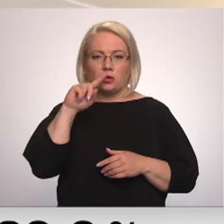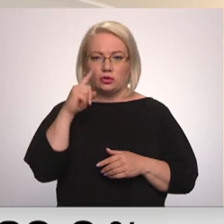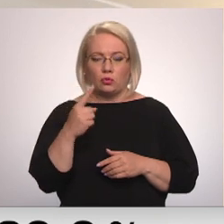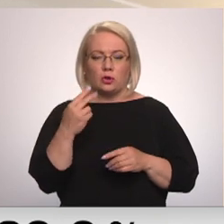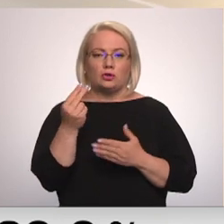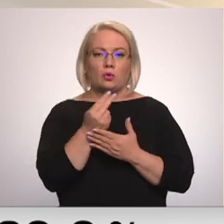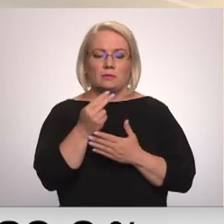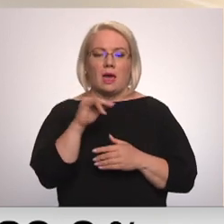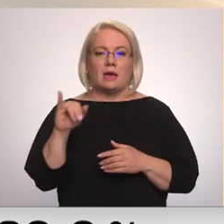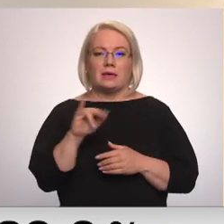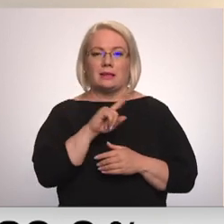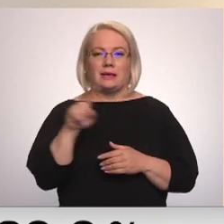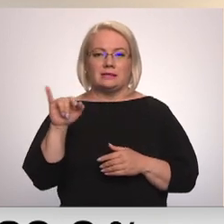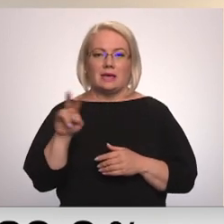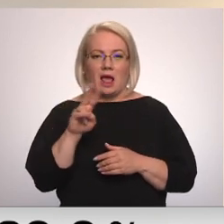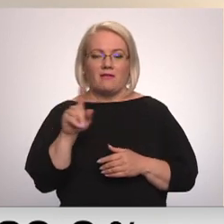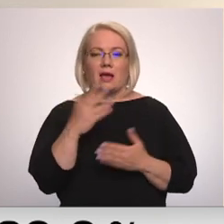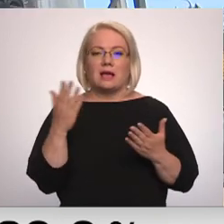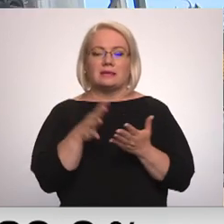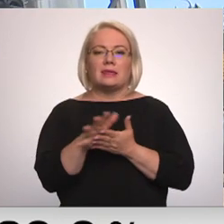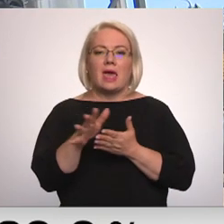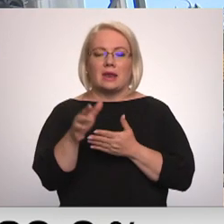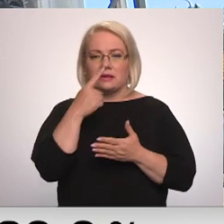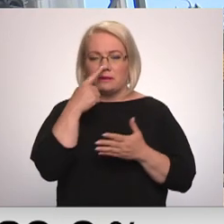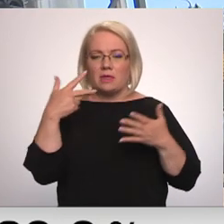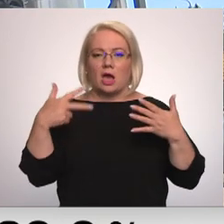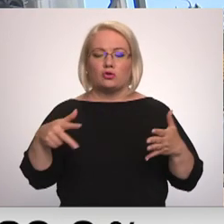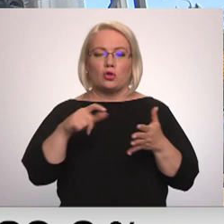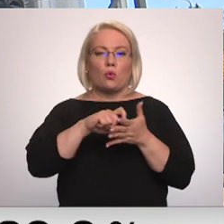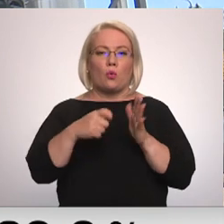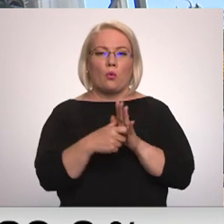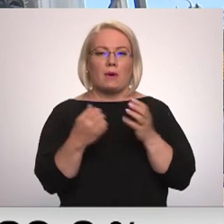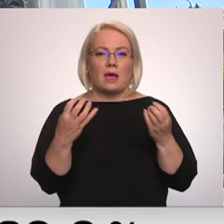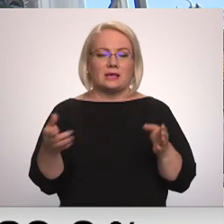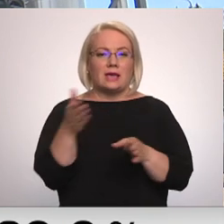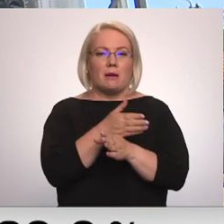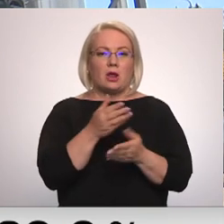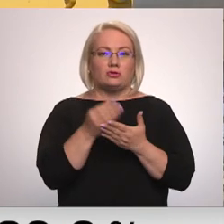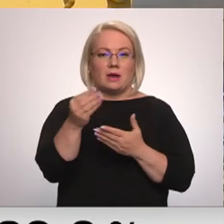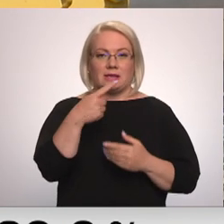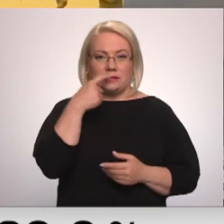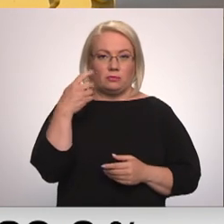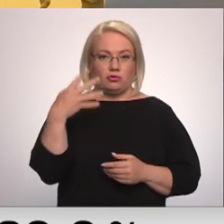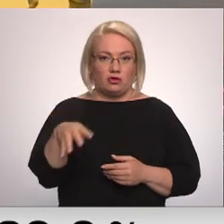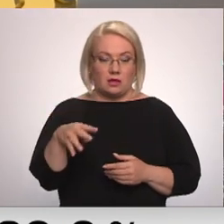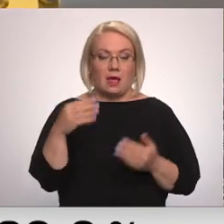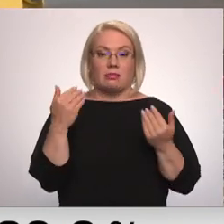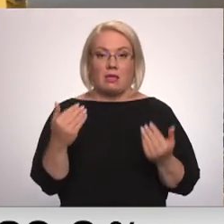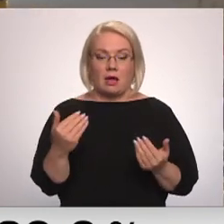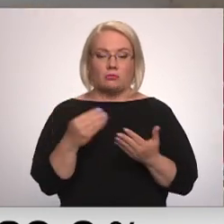maisamniecība, patērē 180 kubikmetrus gāzes un iepriekš maksāja 140 eiro, tagad būs jāmaksā 280